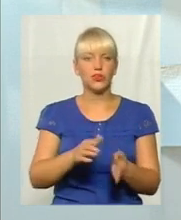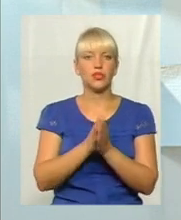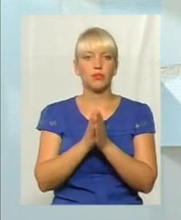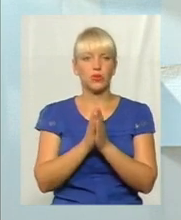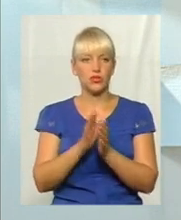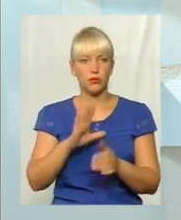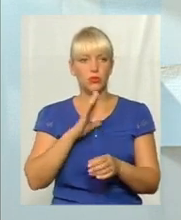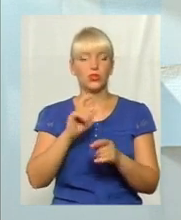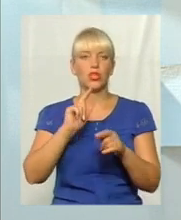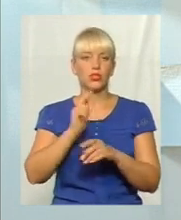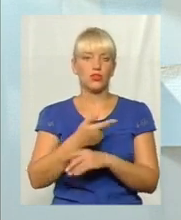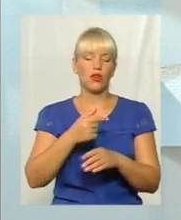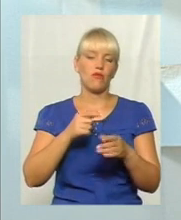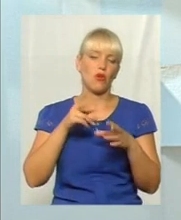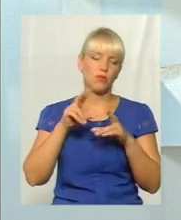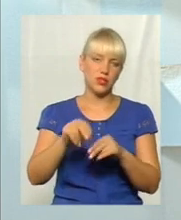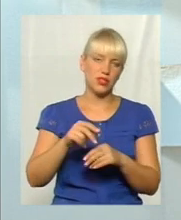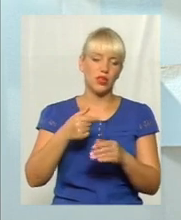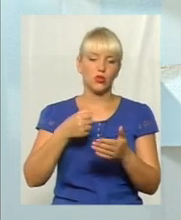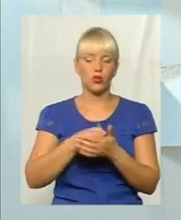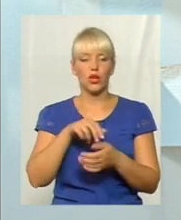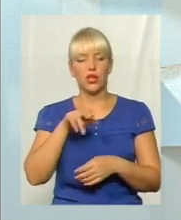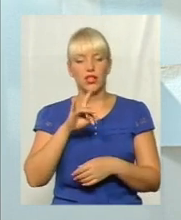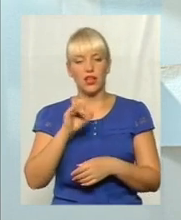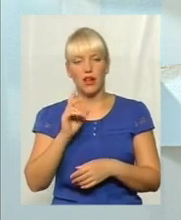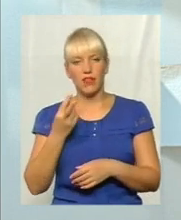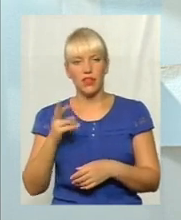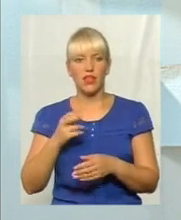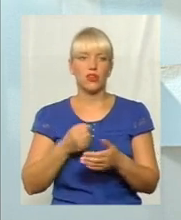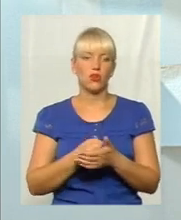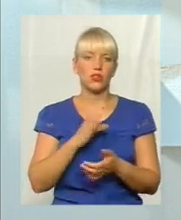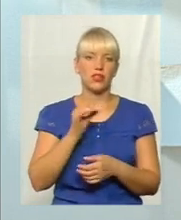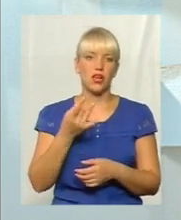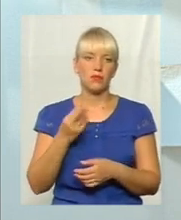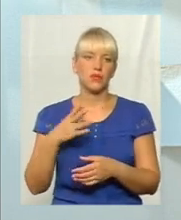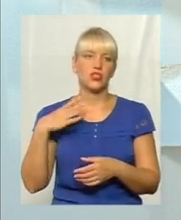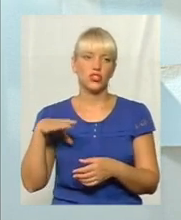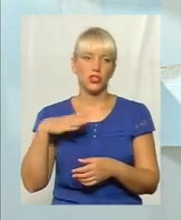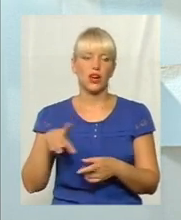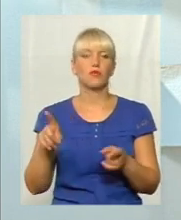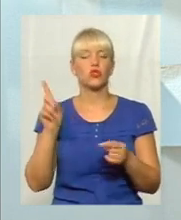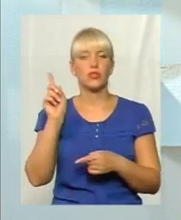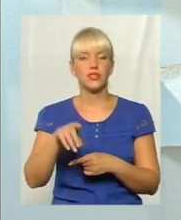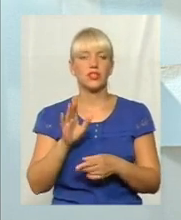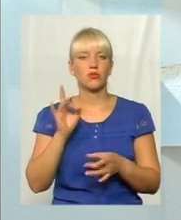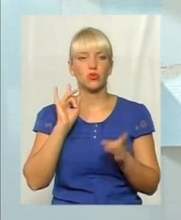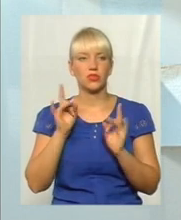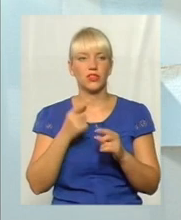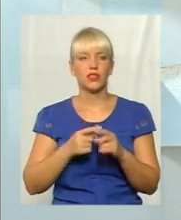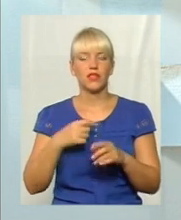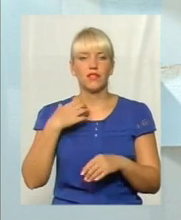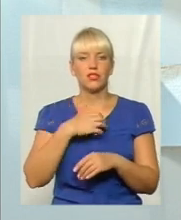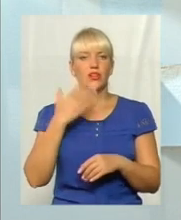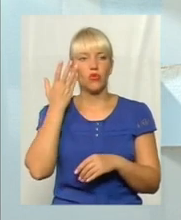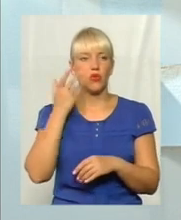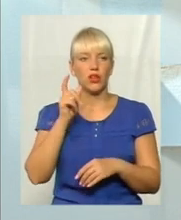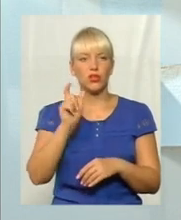і нам знову обіцяють то до травня, то вже до серпня. Чекаємо, що все-таки озвучать, бо це дуже важливо, коли